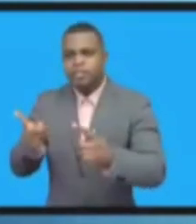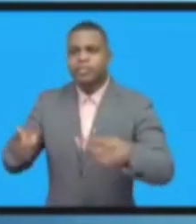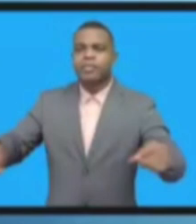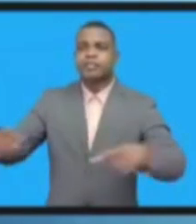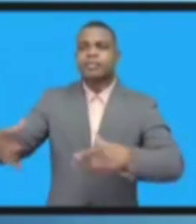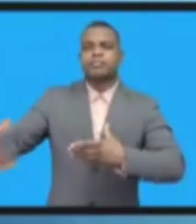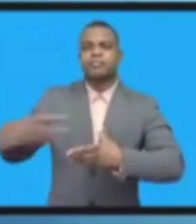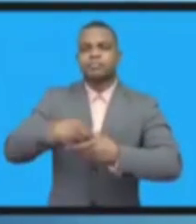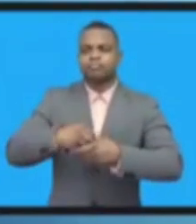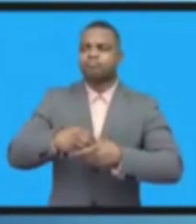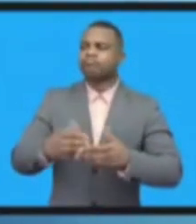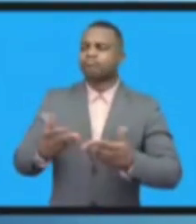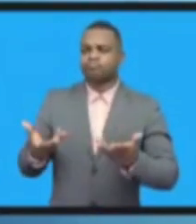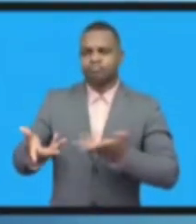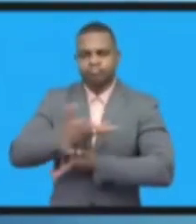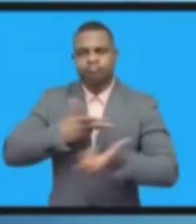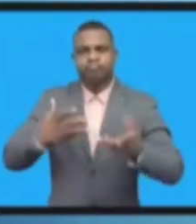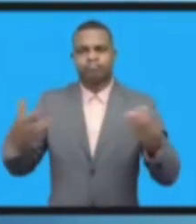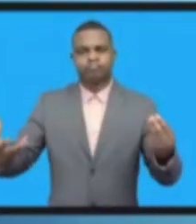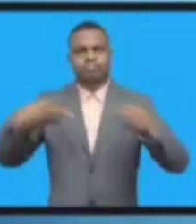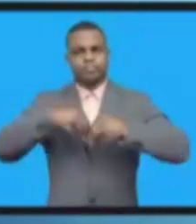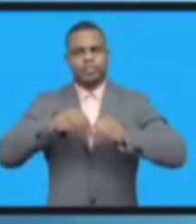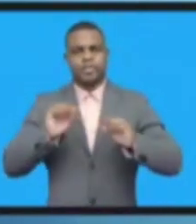создании пространства для нас.